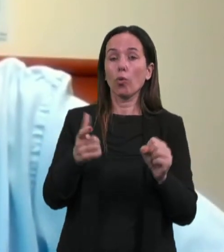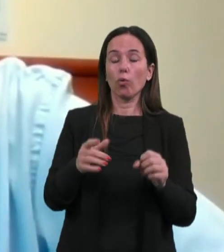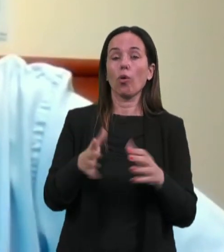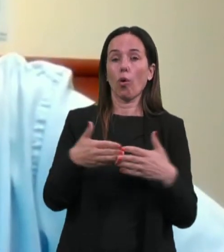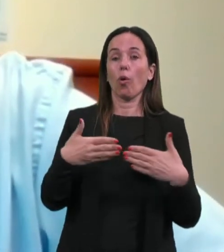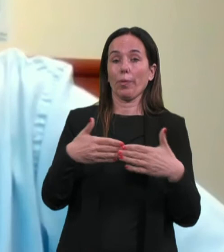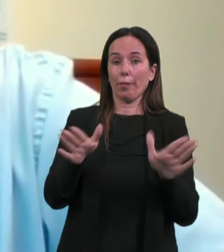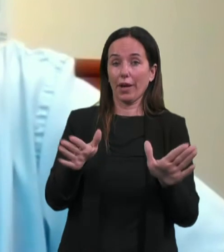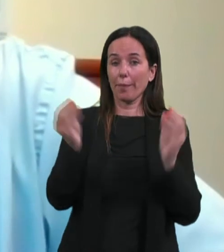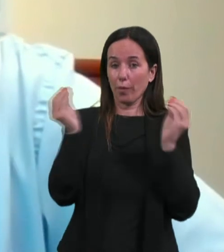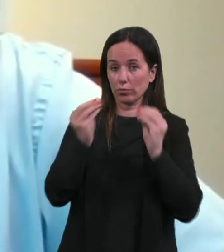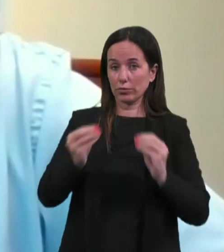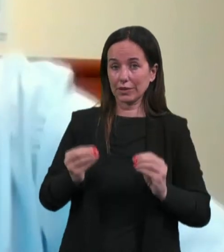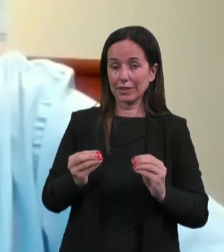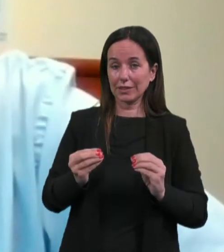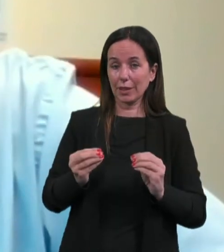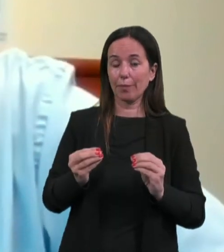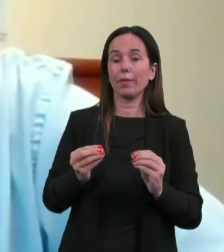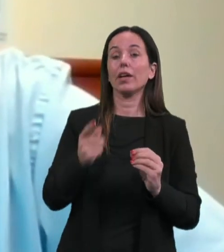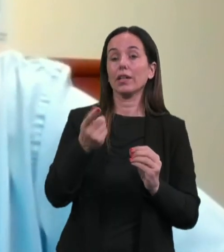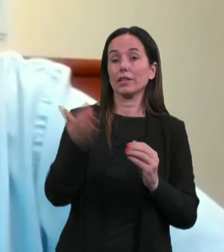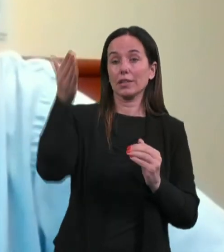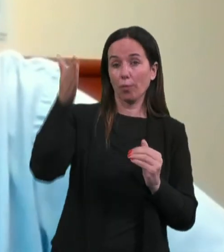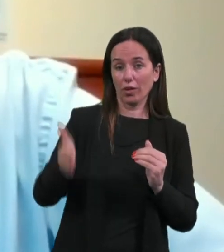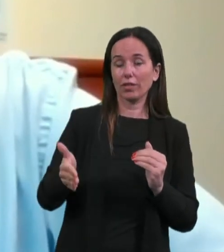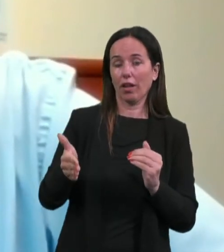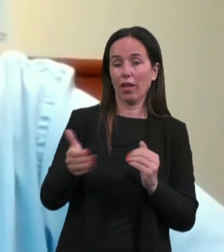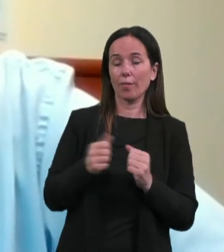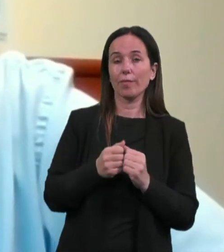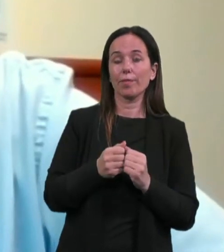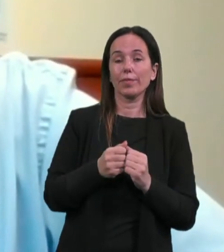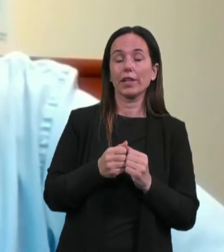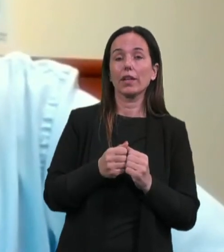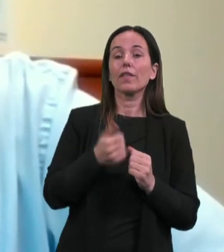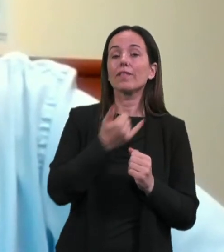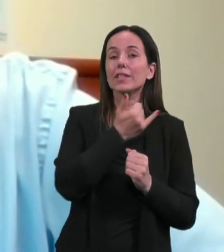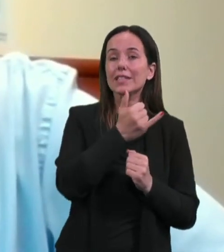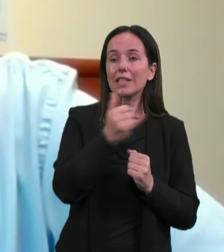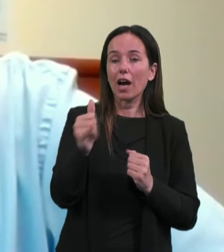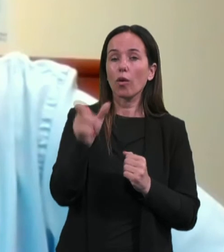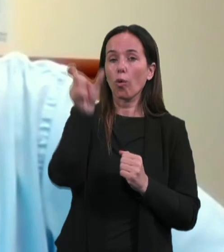portala ZVM? Mi moramo vsakega,